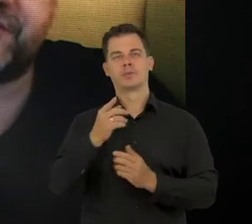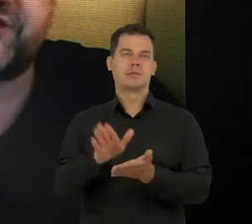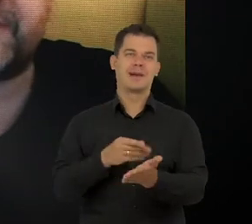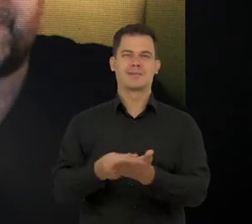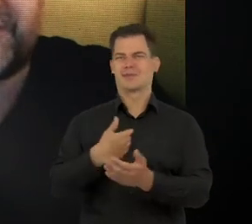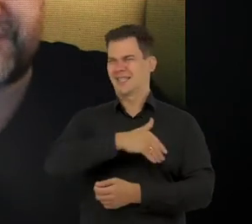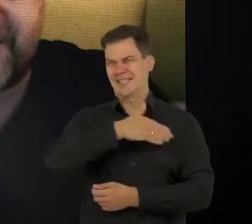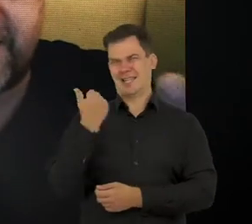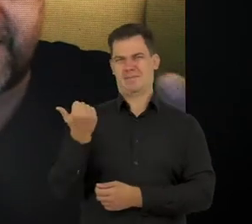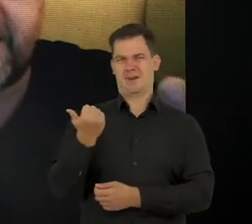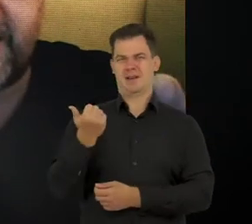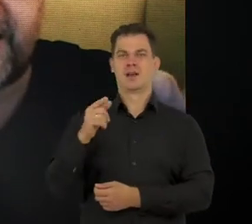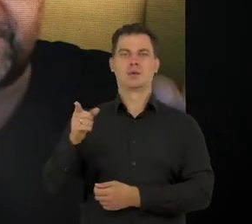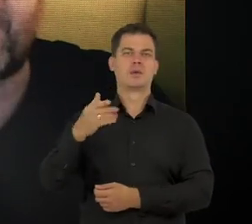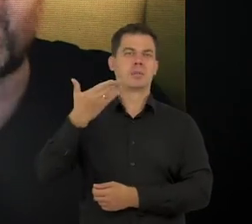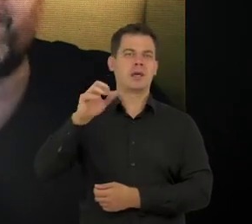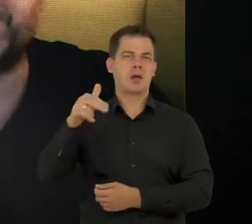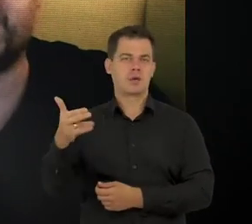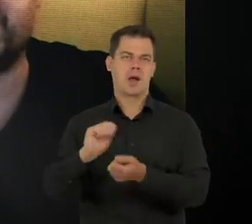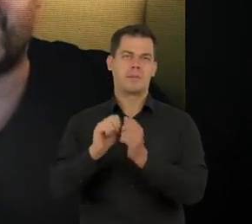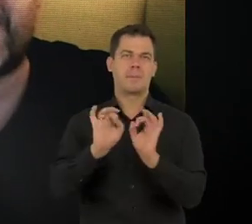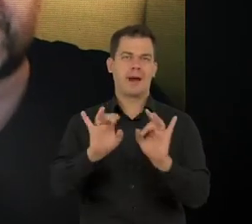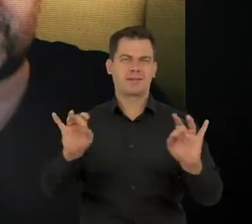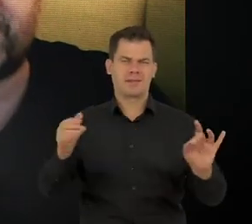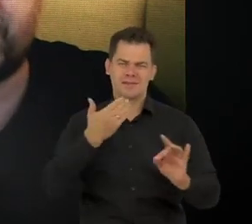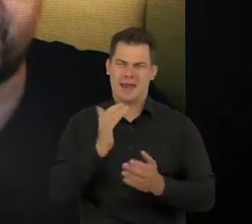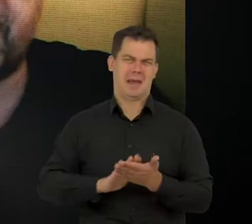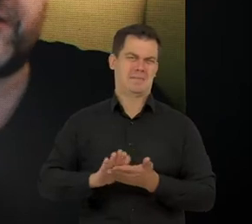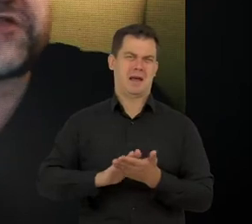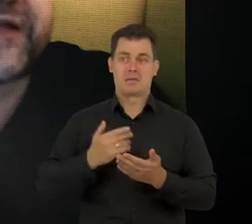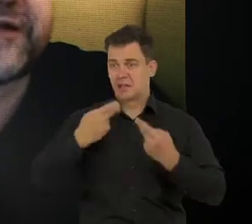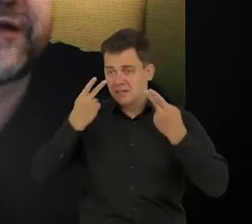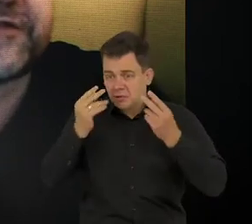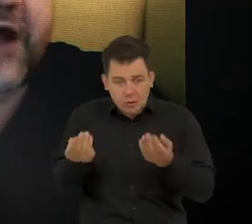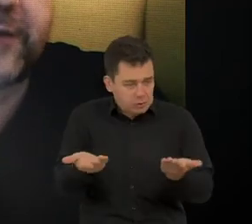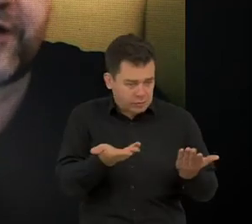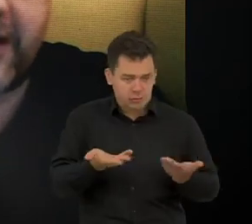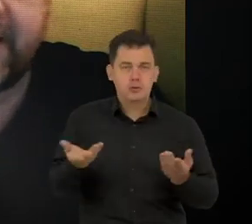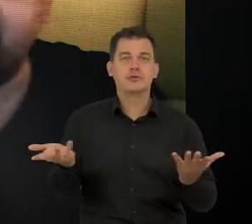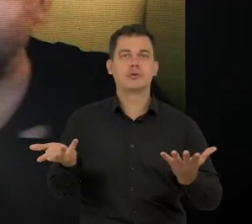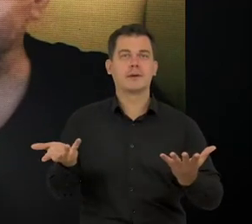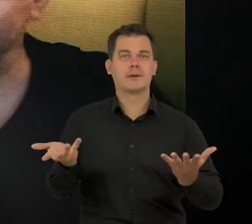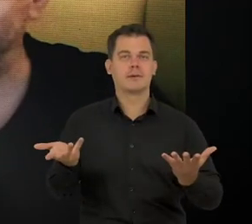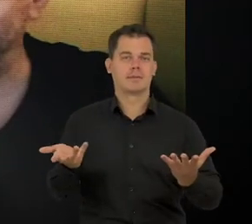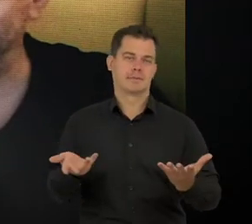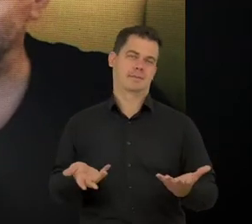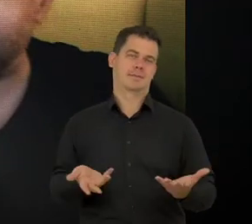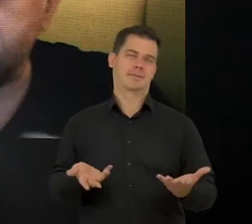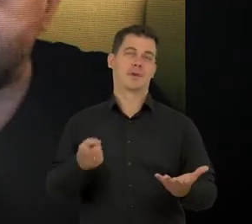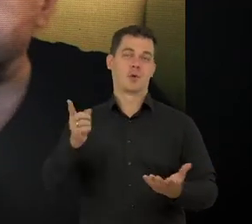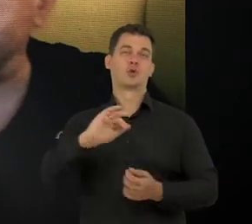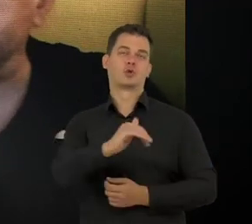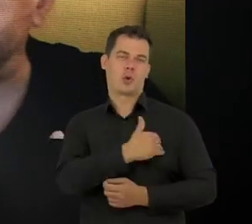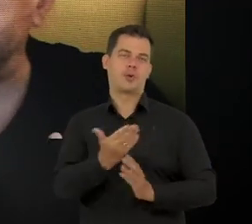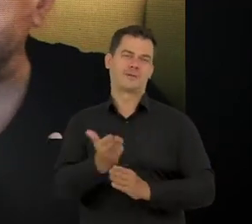zaczęli mówić, nie ma przecież żadnych mikrobów czy bakterii czy wirusów, ponieważ ja ich nigdy nie widziałem. No ale powiedzmy, że